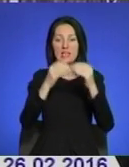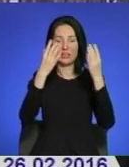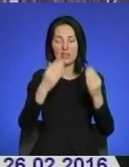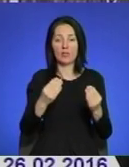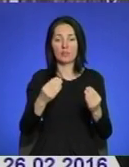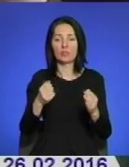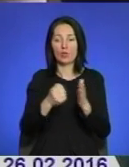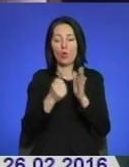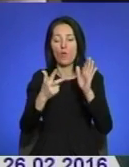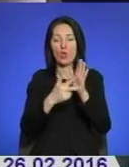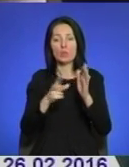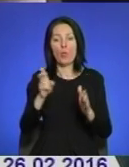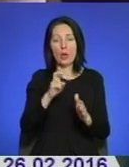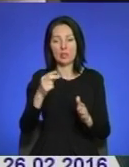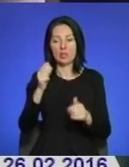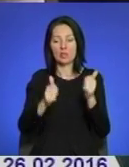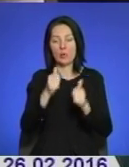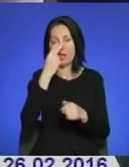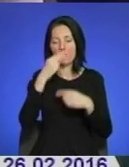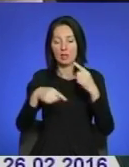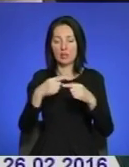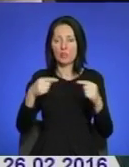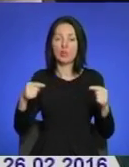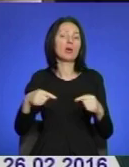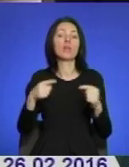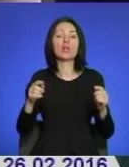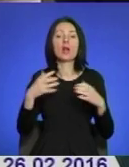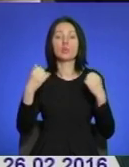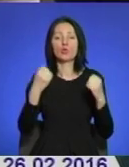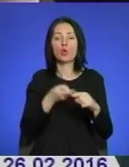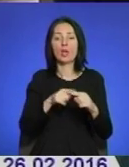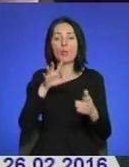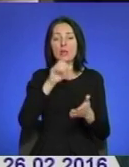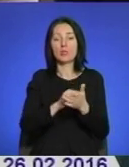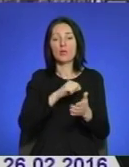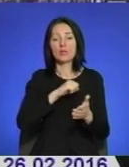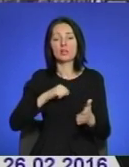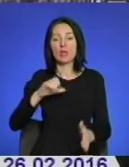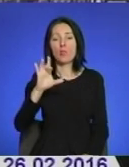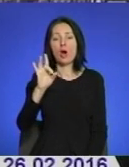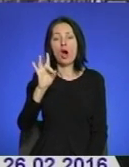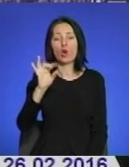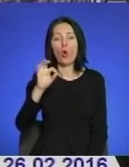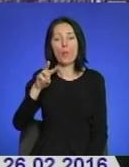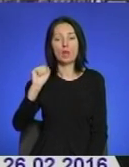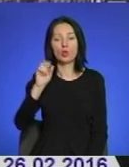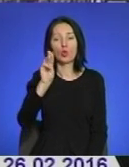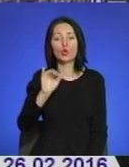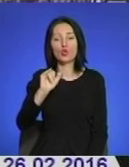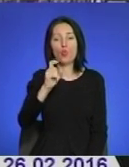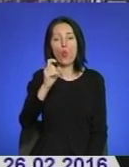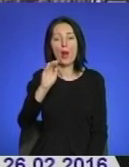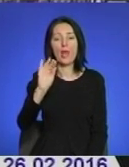тобто по 8 березня. Змагання традиційно проходять по тих видах спорту, якими займався сам Роман Шухевич. Це дев'ять видів спорту,